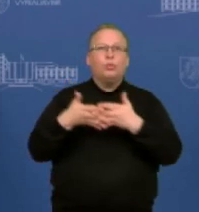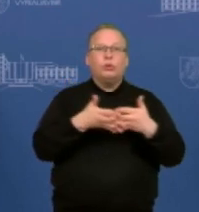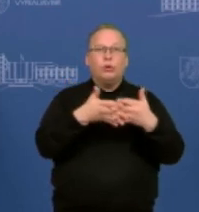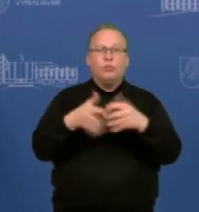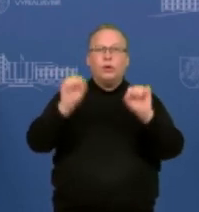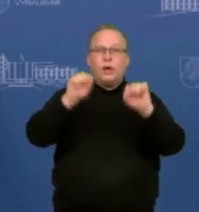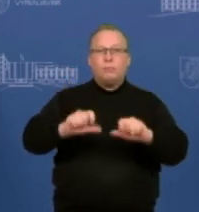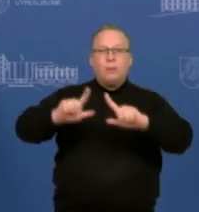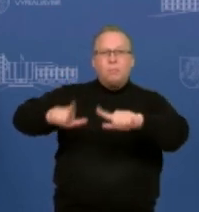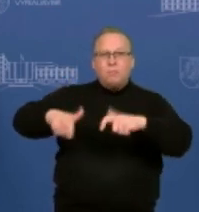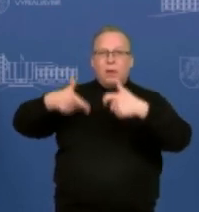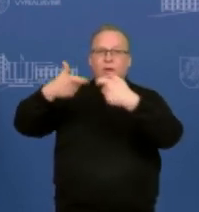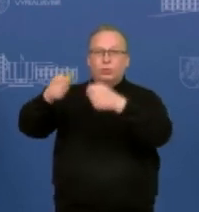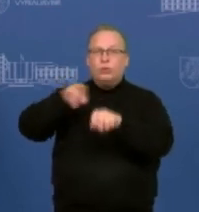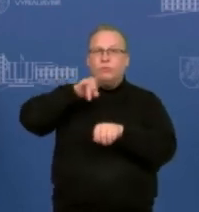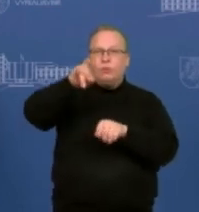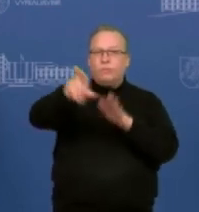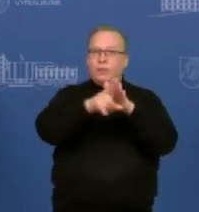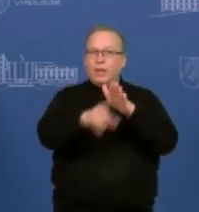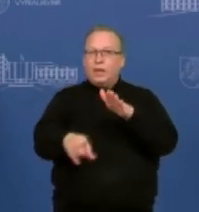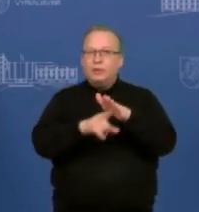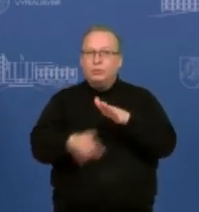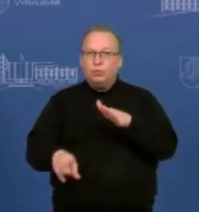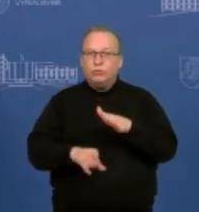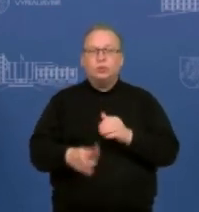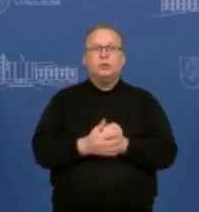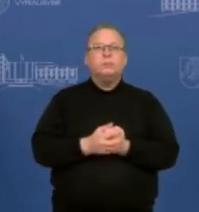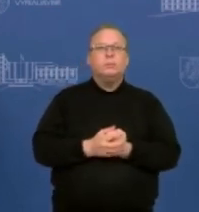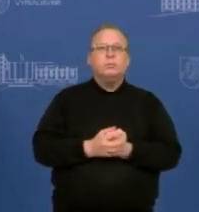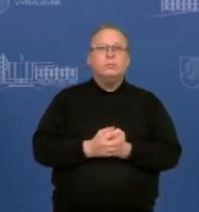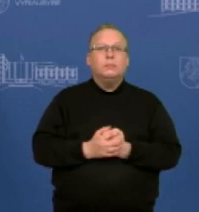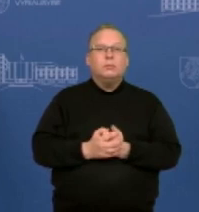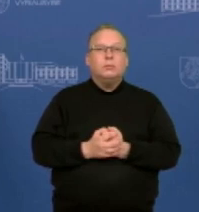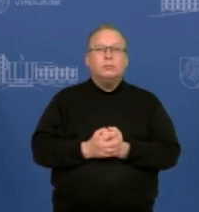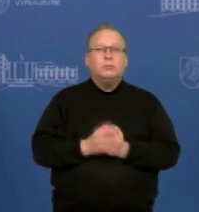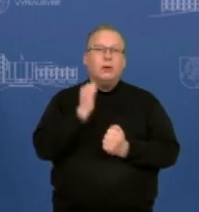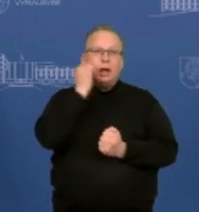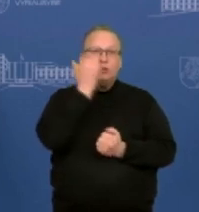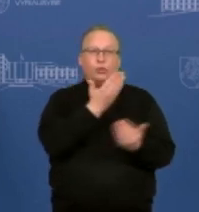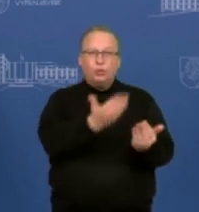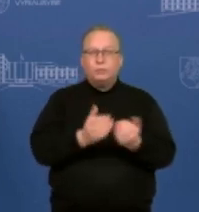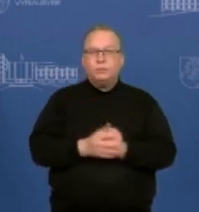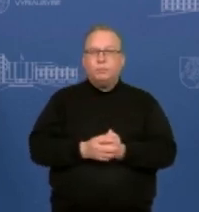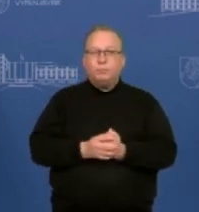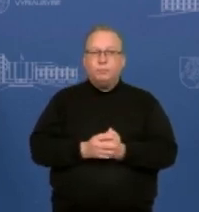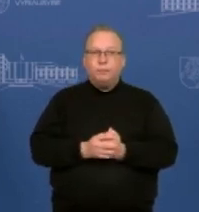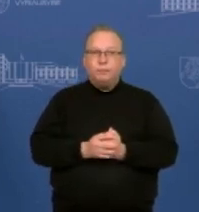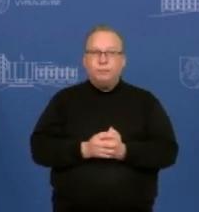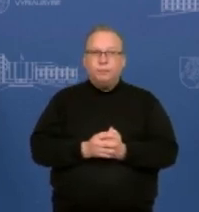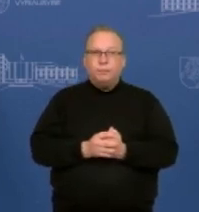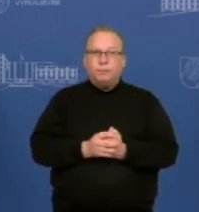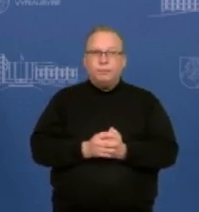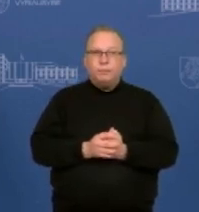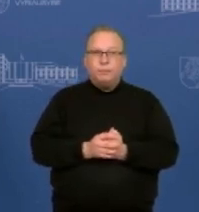perduotų naikintuvus. Gal turite informacijos ar teisinga, tai yra žinios? Net jie ir turėčiau, ko gero,